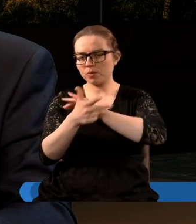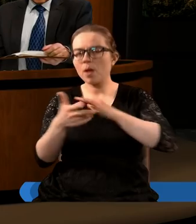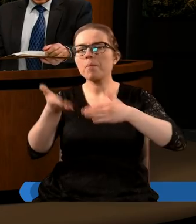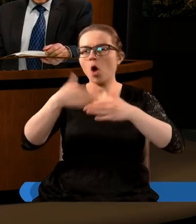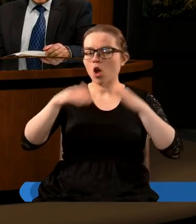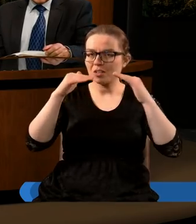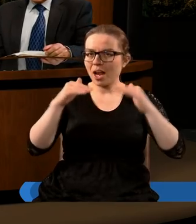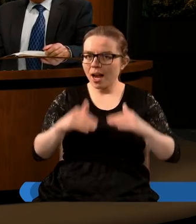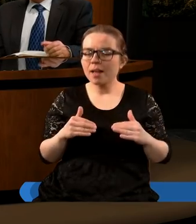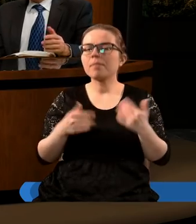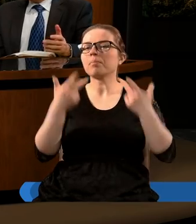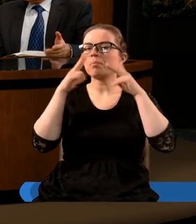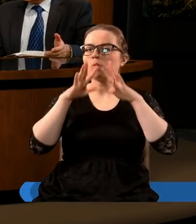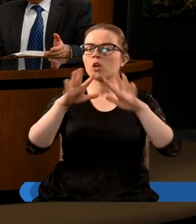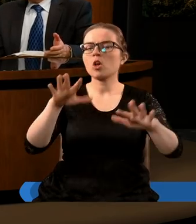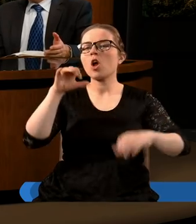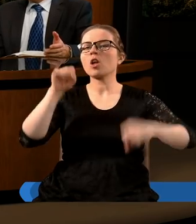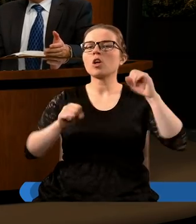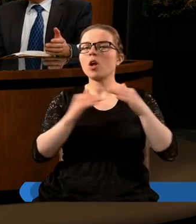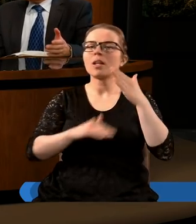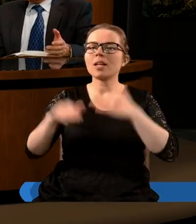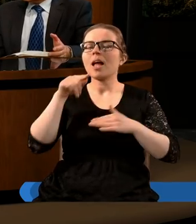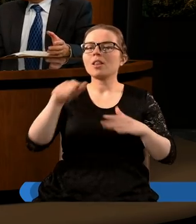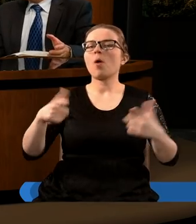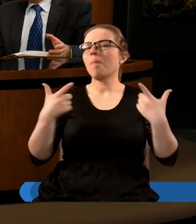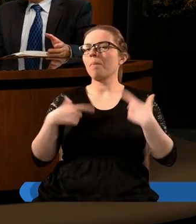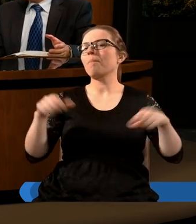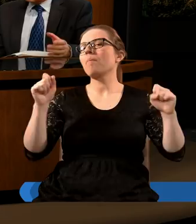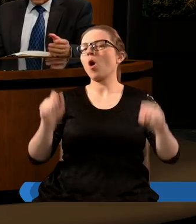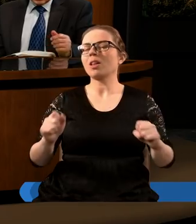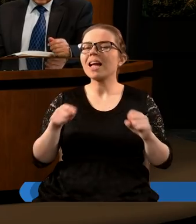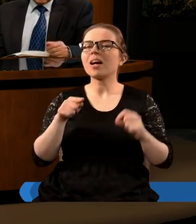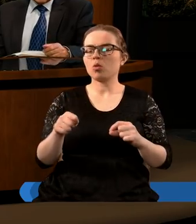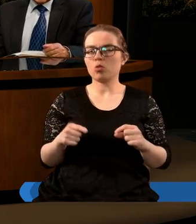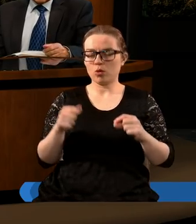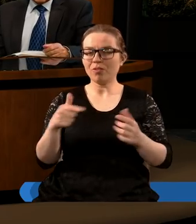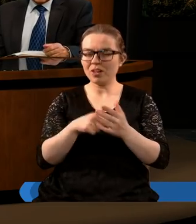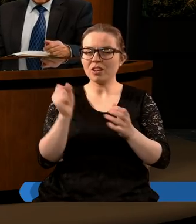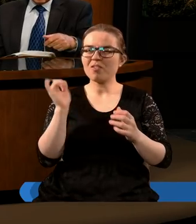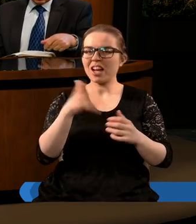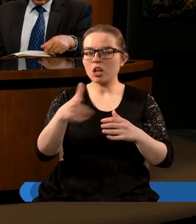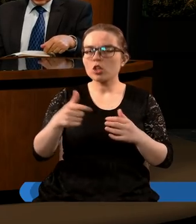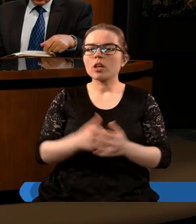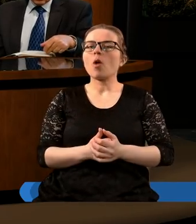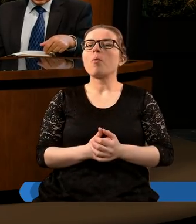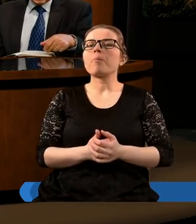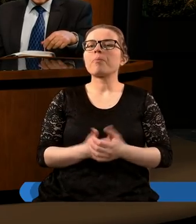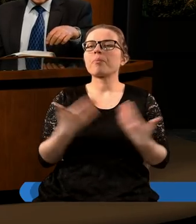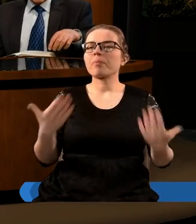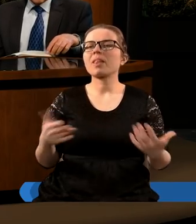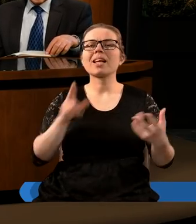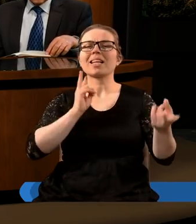osiemnastym rozdziale obrazuje sąd nad tą potęgą odstępczą, sąd nad wielką wszetecznicą. To już zostało